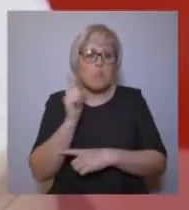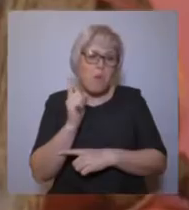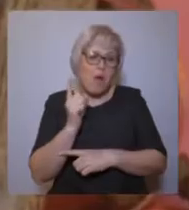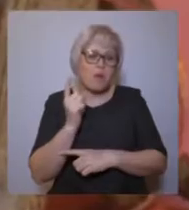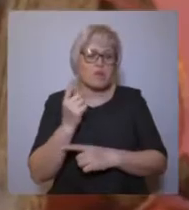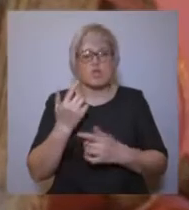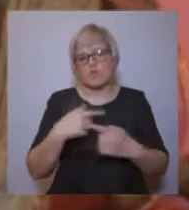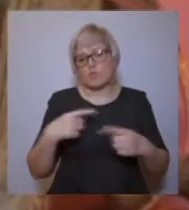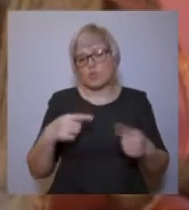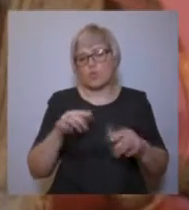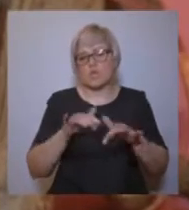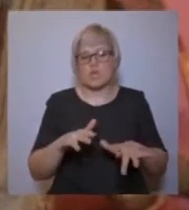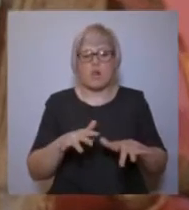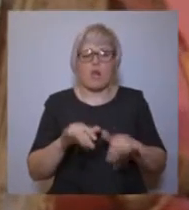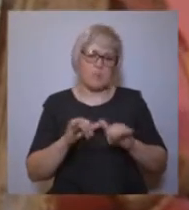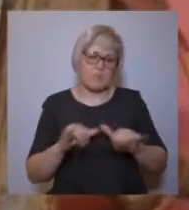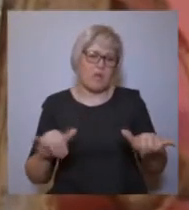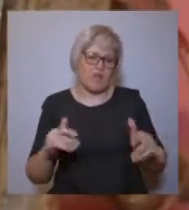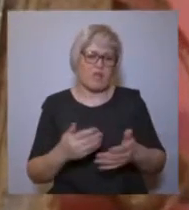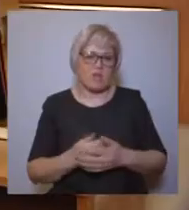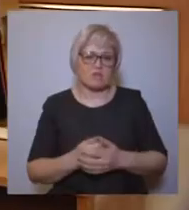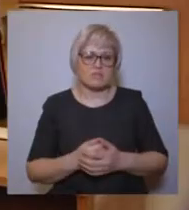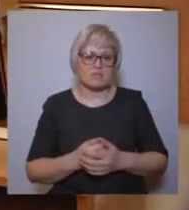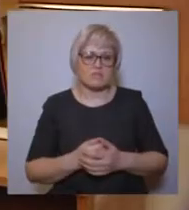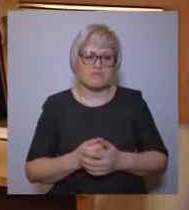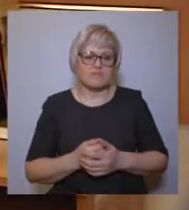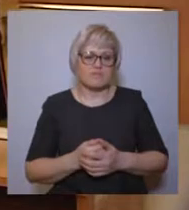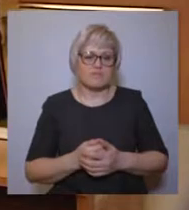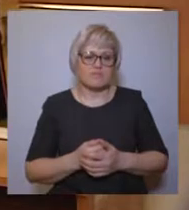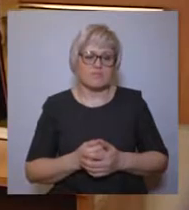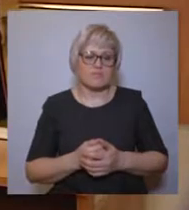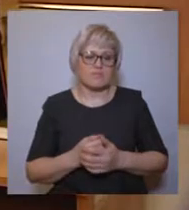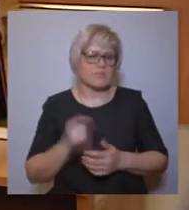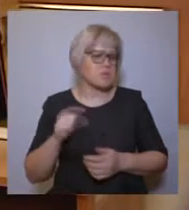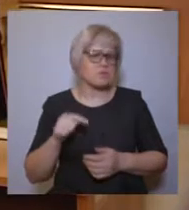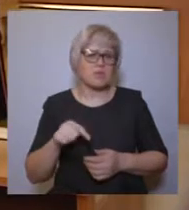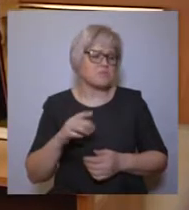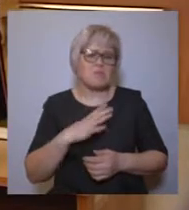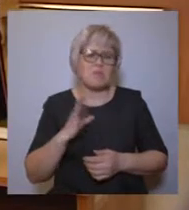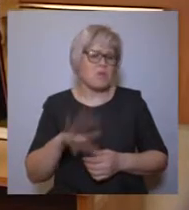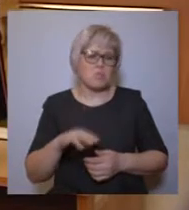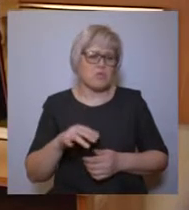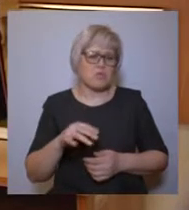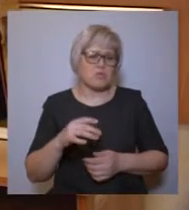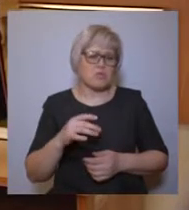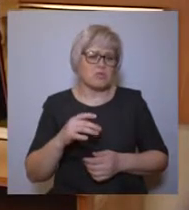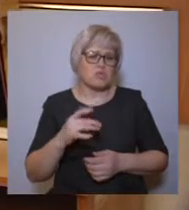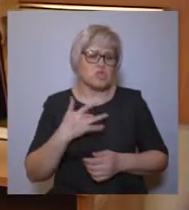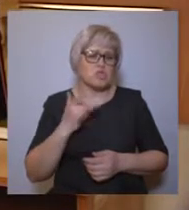рыбалке и других делах прибавится. Для язычника, который